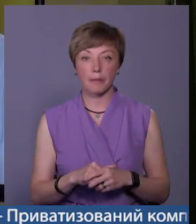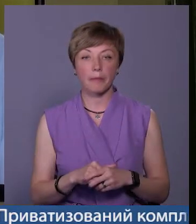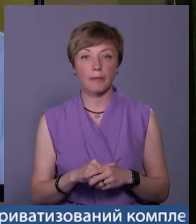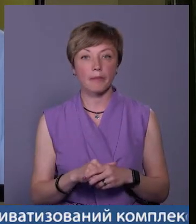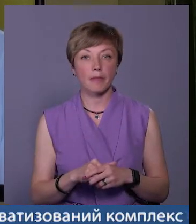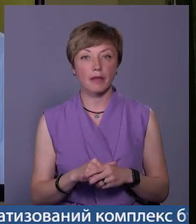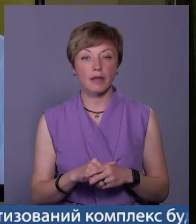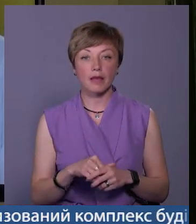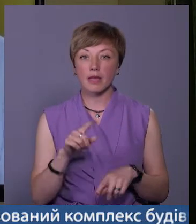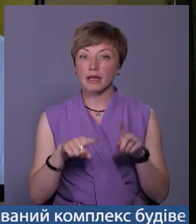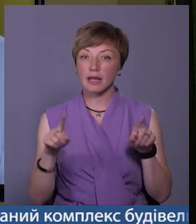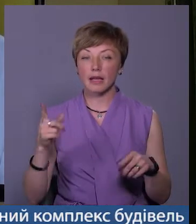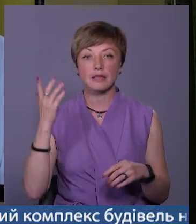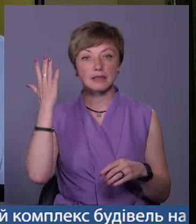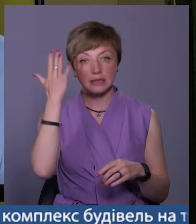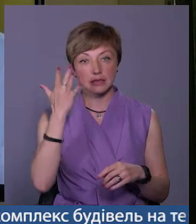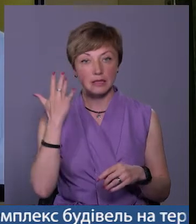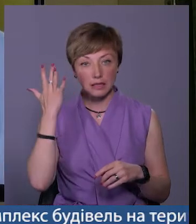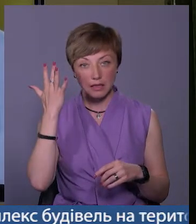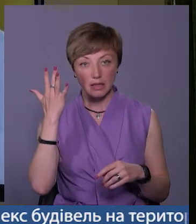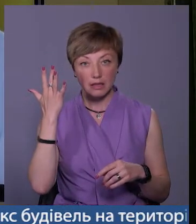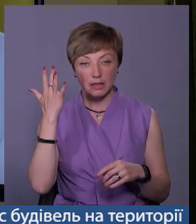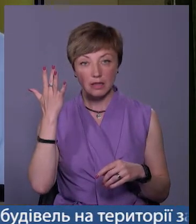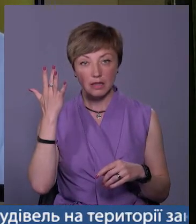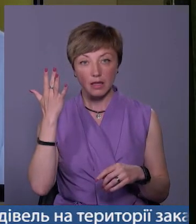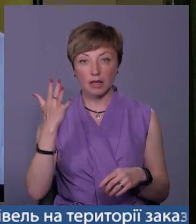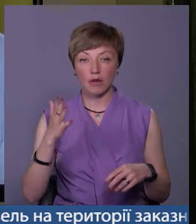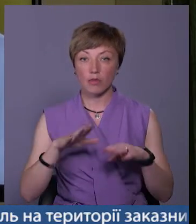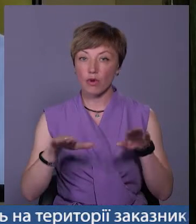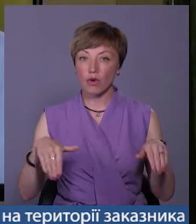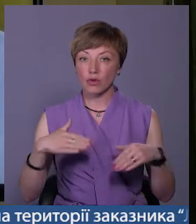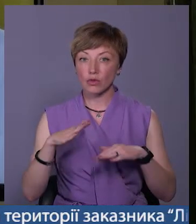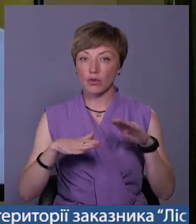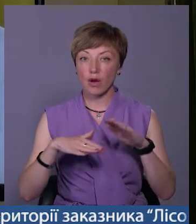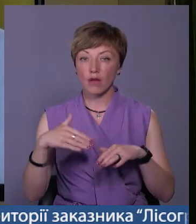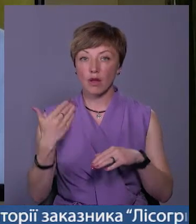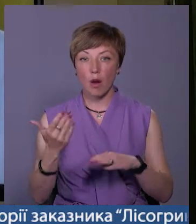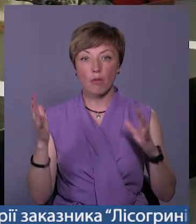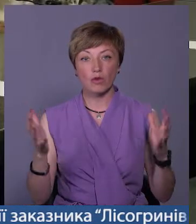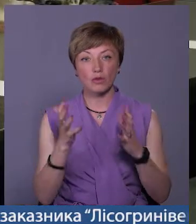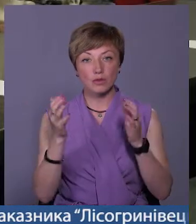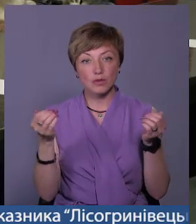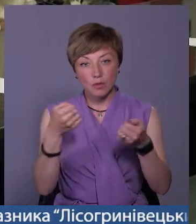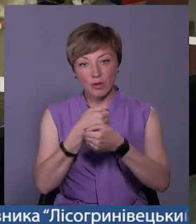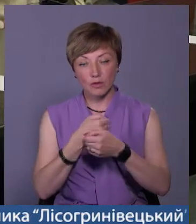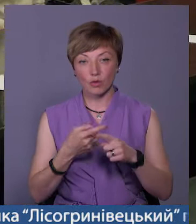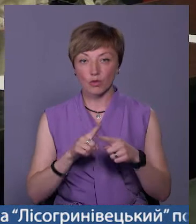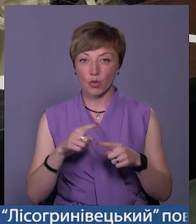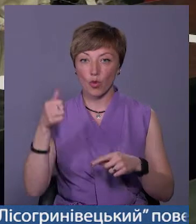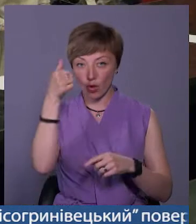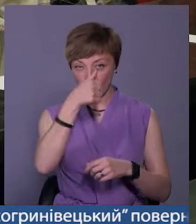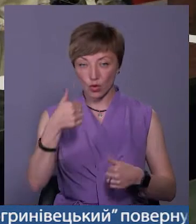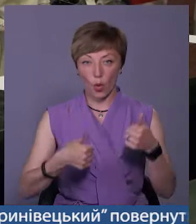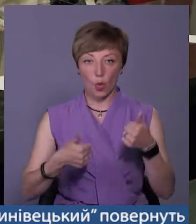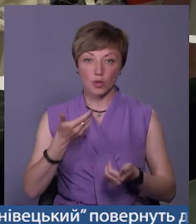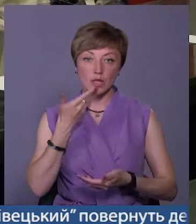Молодий, віцний, із порожній рукав на подушці збивався клубочий. Цьогоріч конкурс чеців